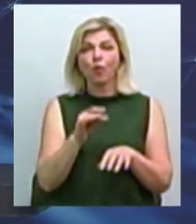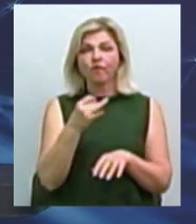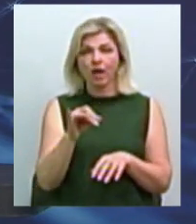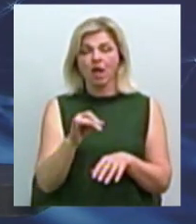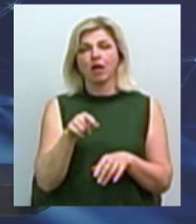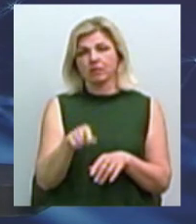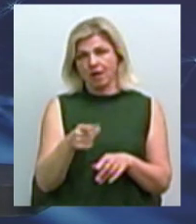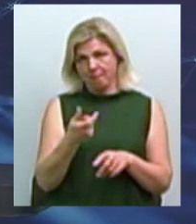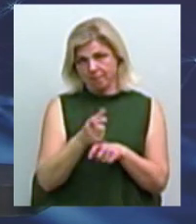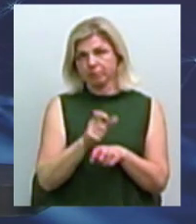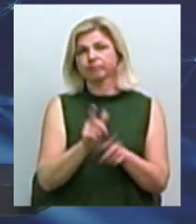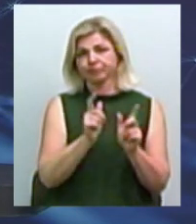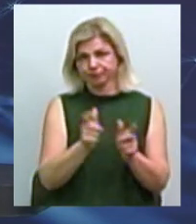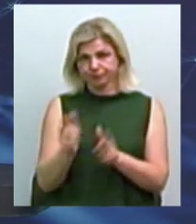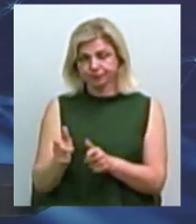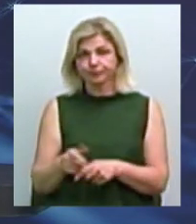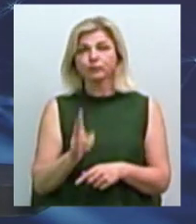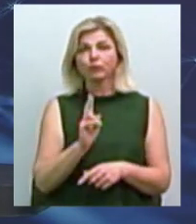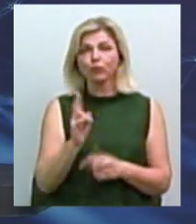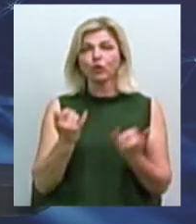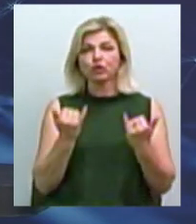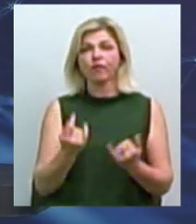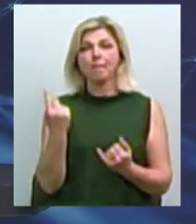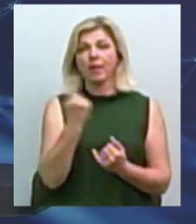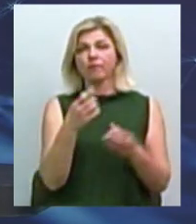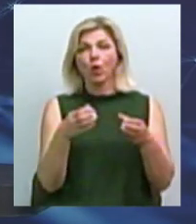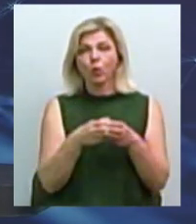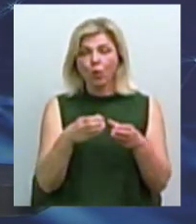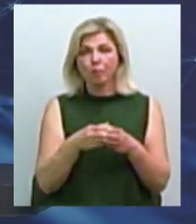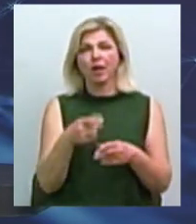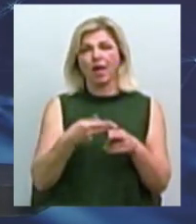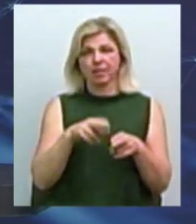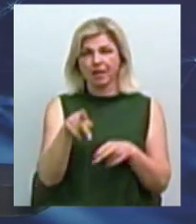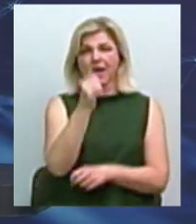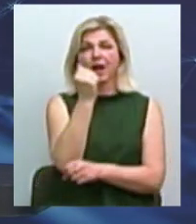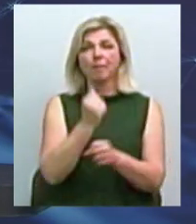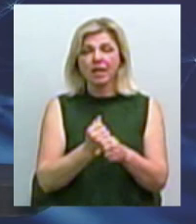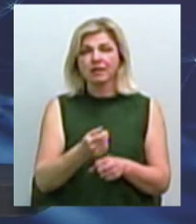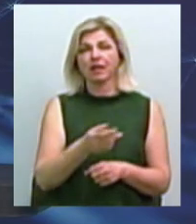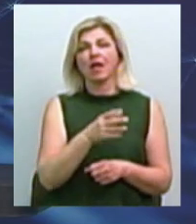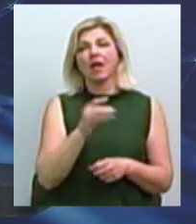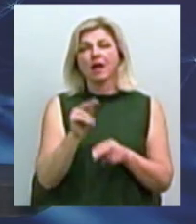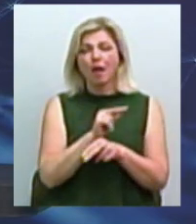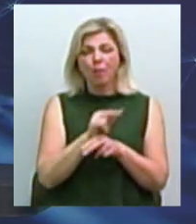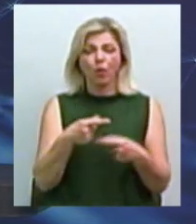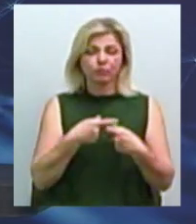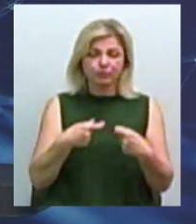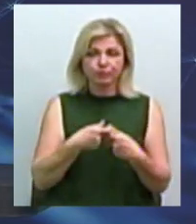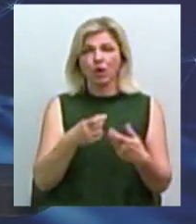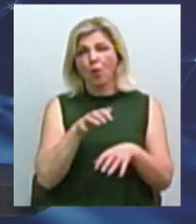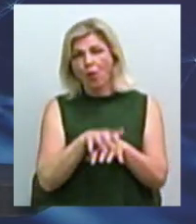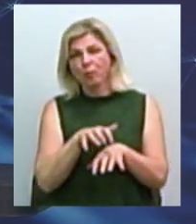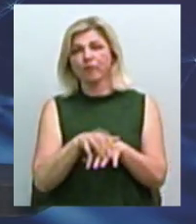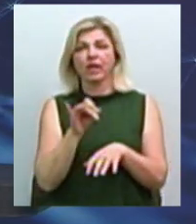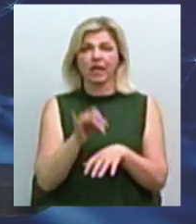більшість би погодилася. Та категорія, працює сьогодні на першій групі, це ті ремесленники, як я сказала, ремонт одягу, ремонт взуття,